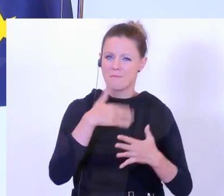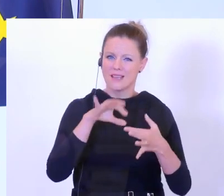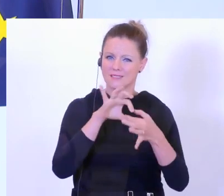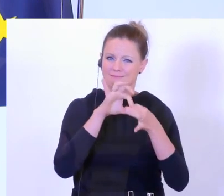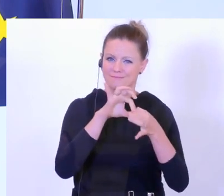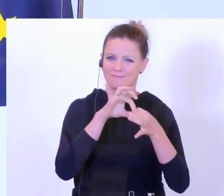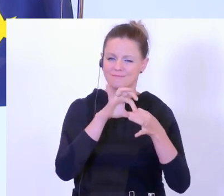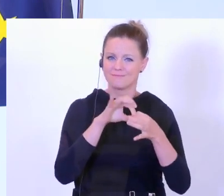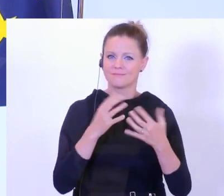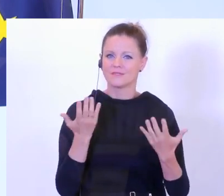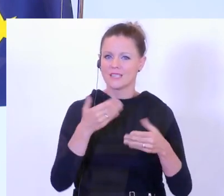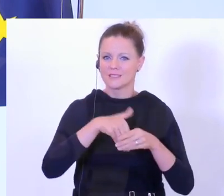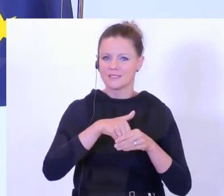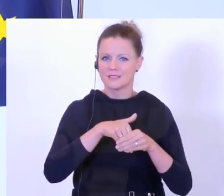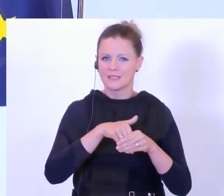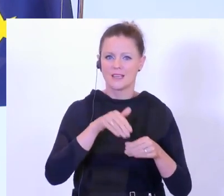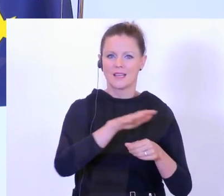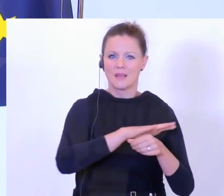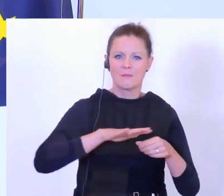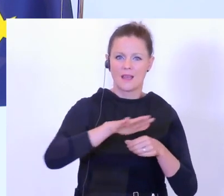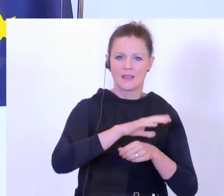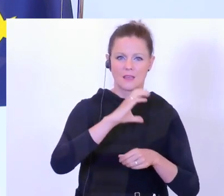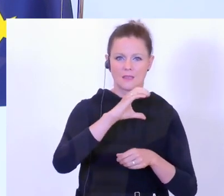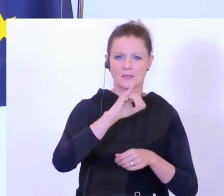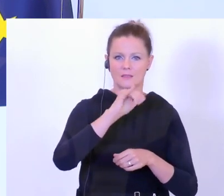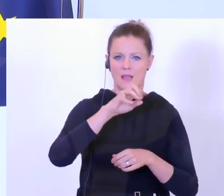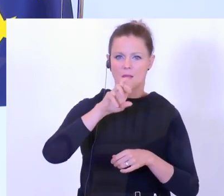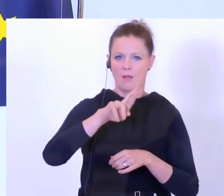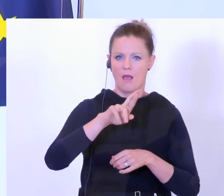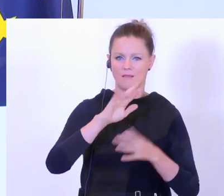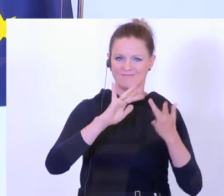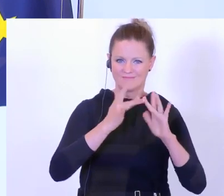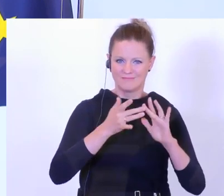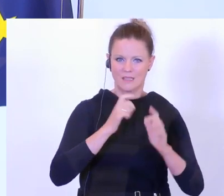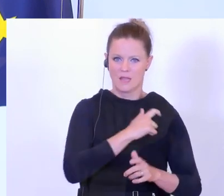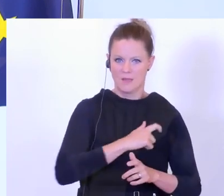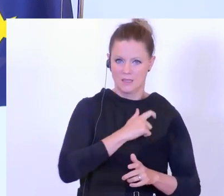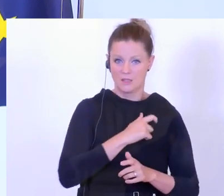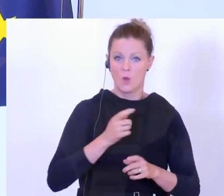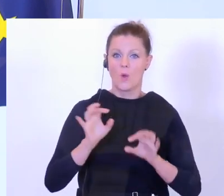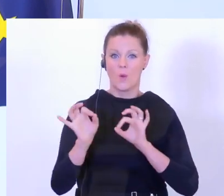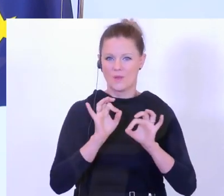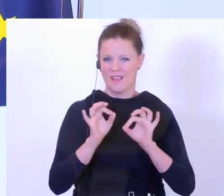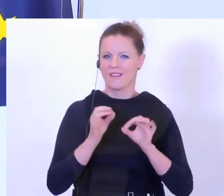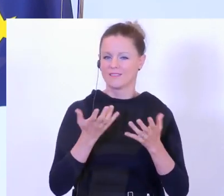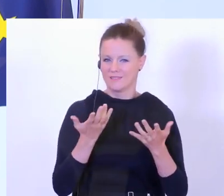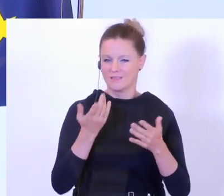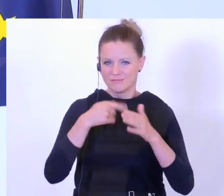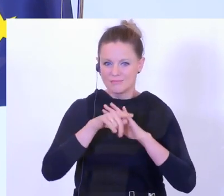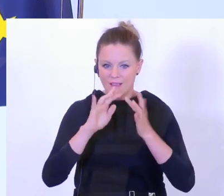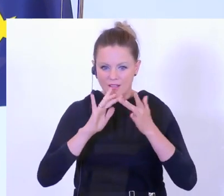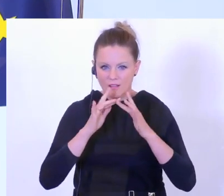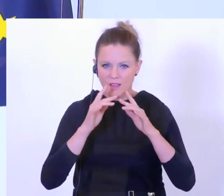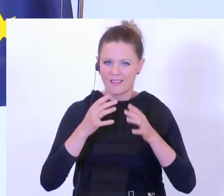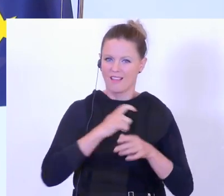Teil zurückzuführen auf den Bereich Cybercrime oder Kriminalität, die via Internet begangen wird. Dazu aber